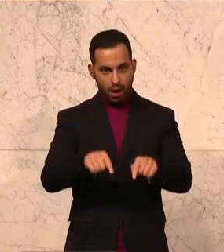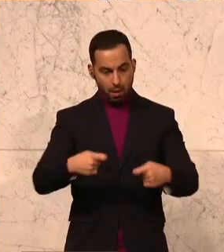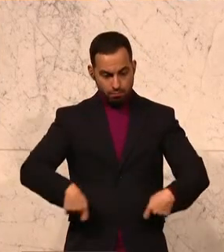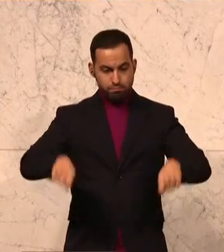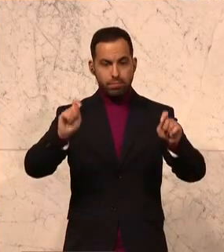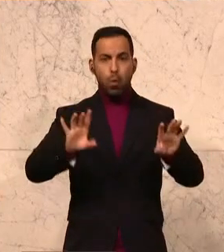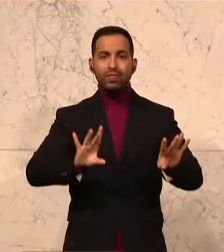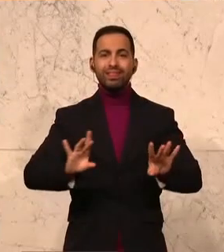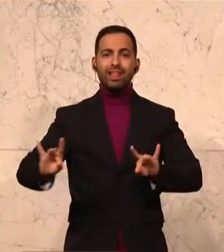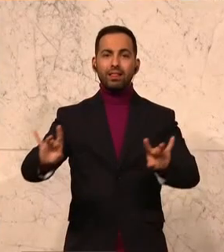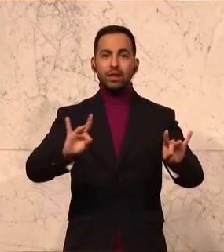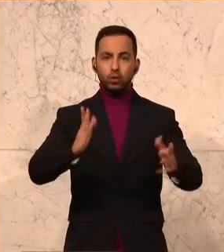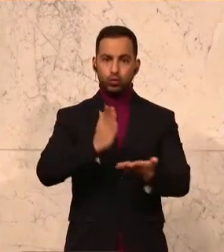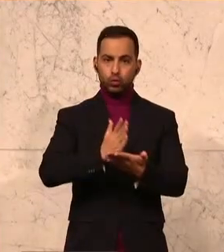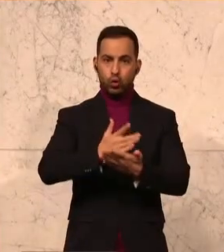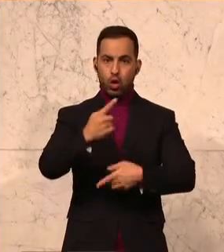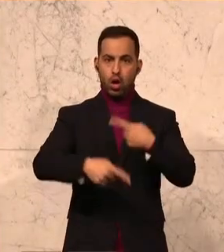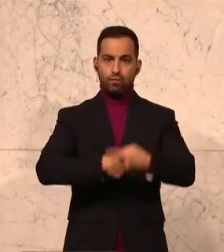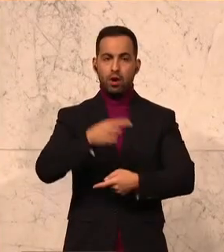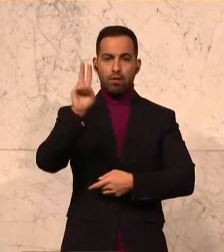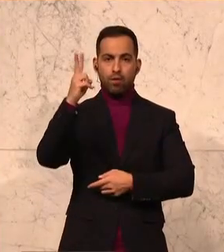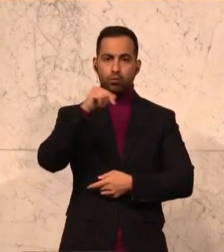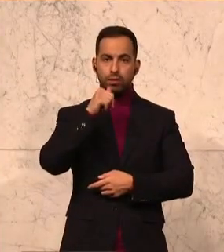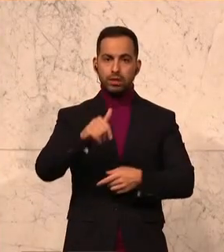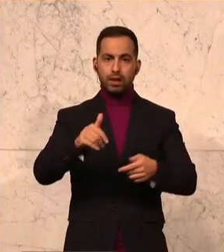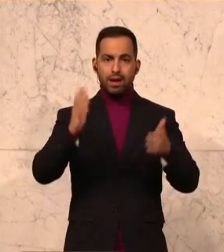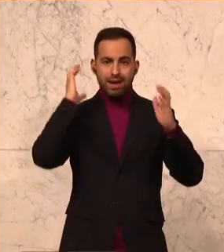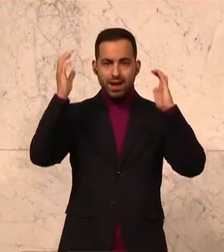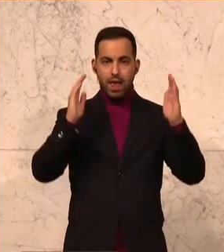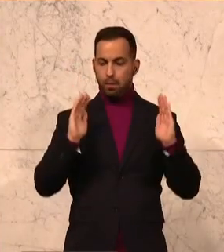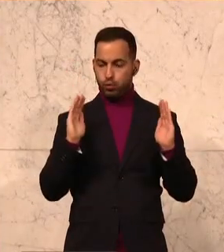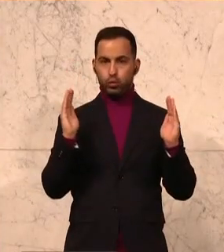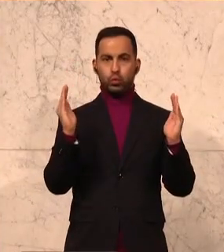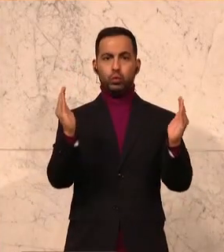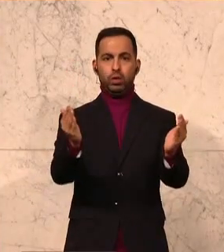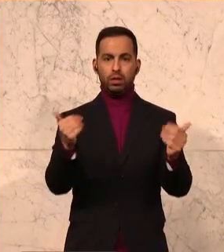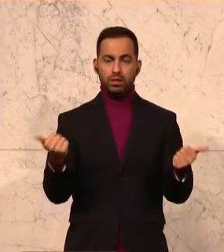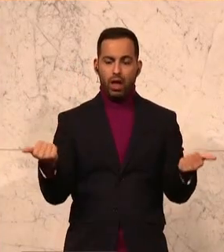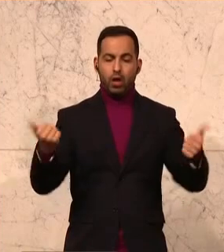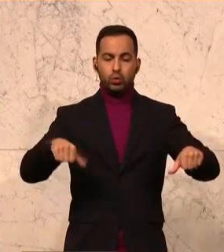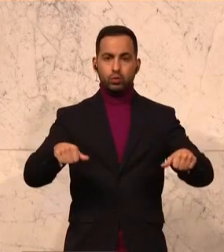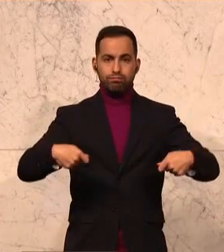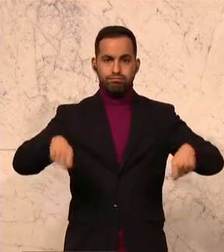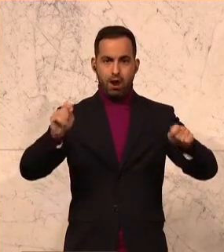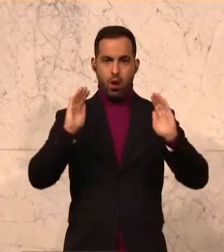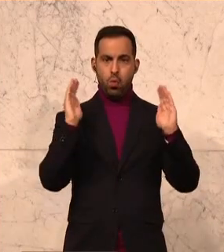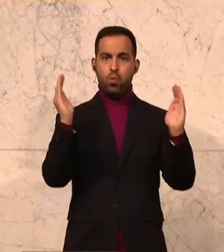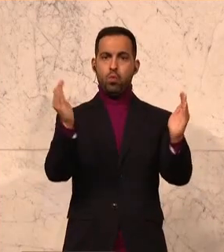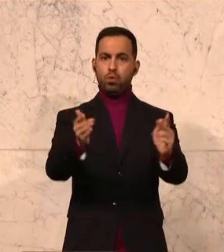Bautätigkeiten macht, warum man nicht gleich auch den Lärmschutz mitmacht. Und